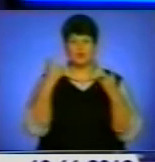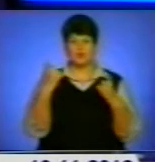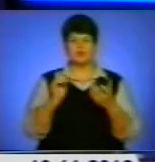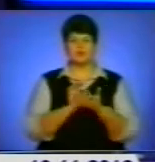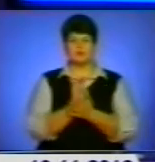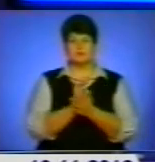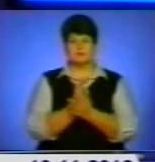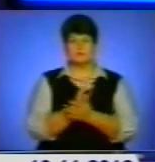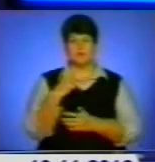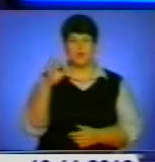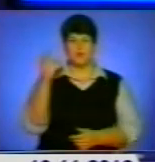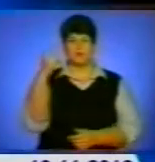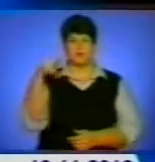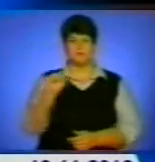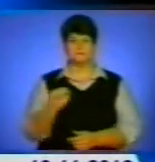облдержадміністрації.